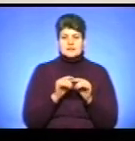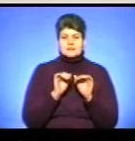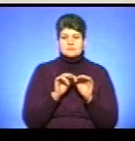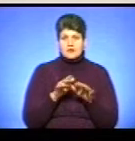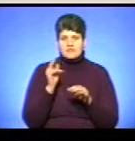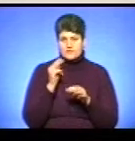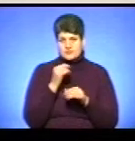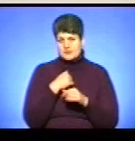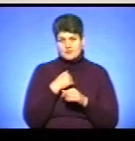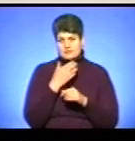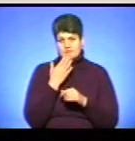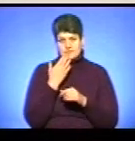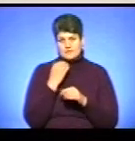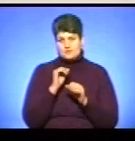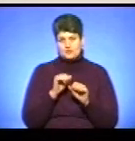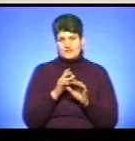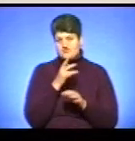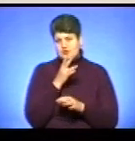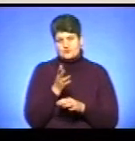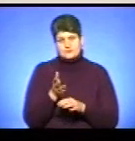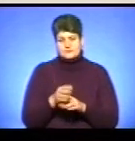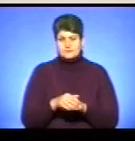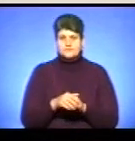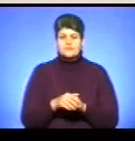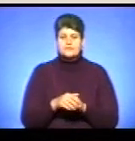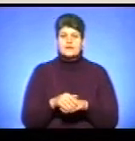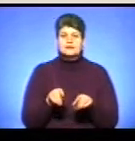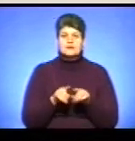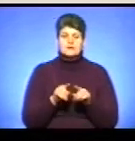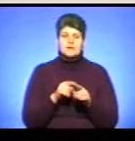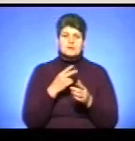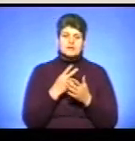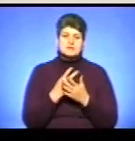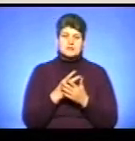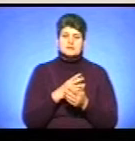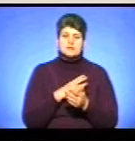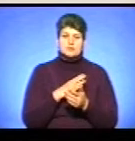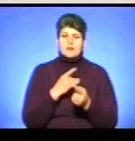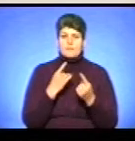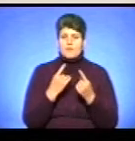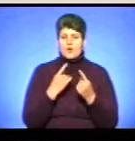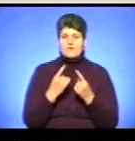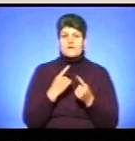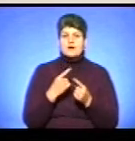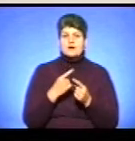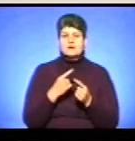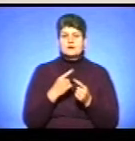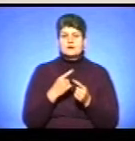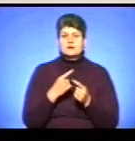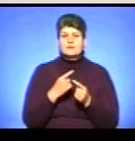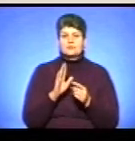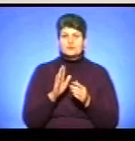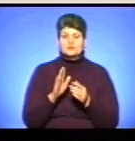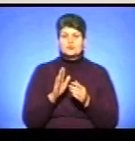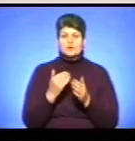я не мав можливості і часу. Також на презентації йшла мова про те, що буде